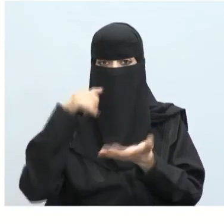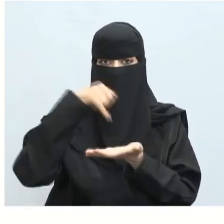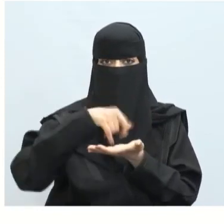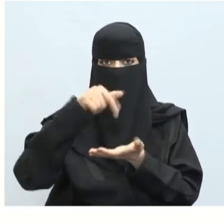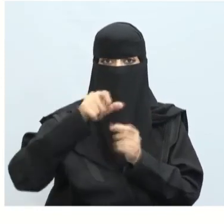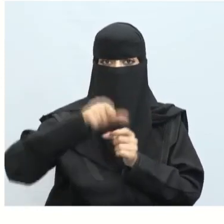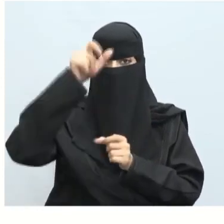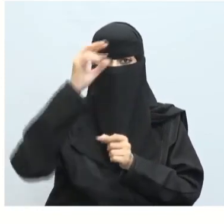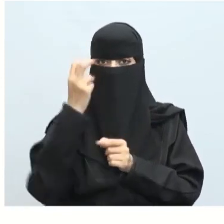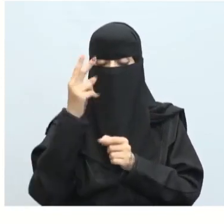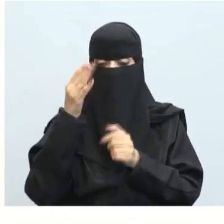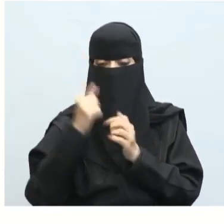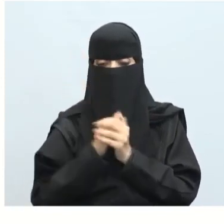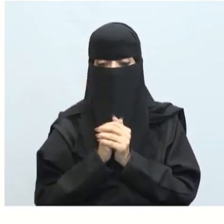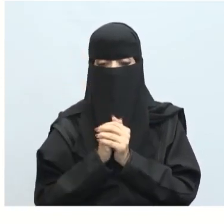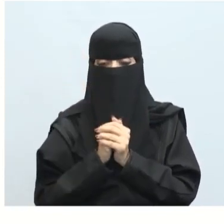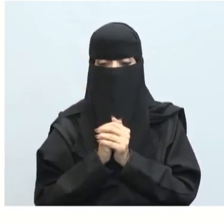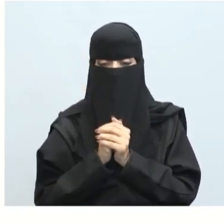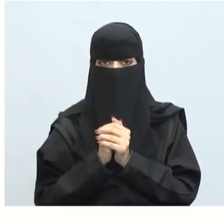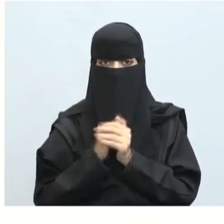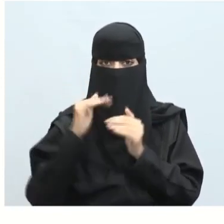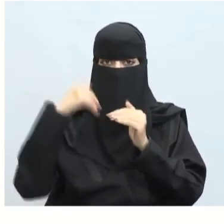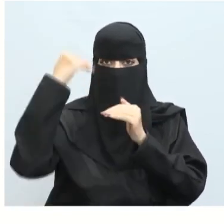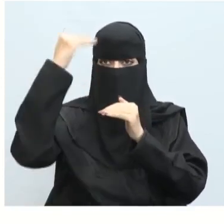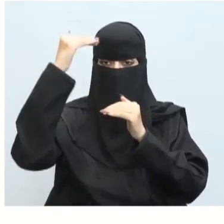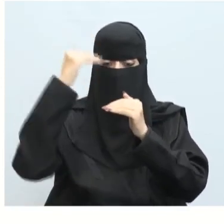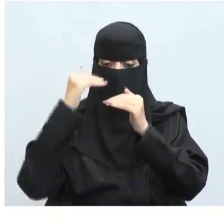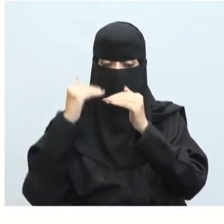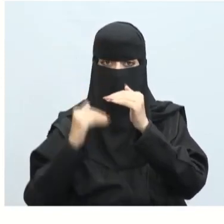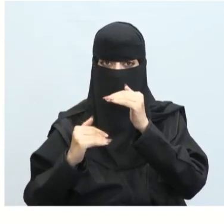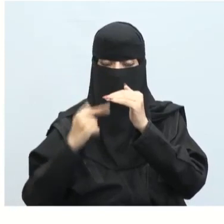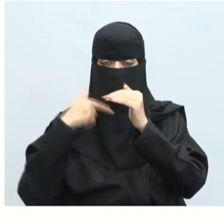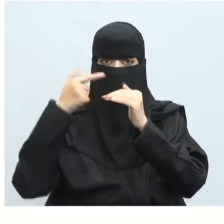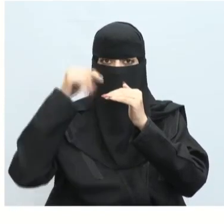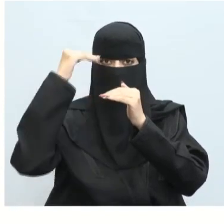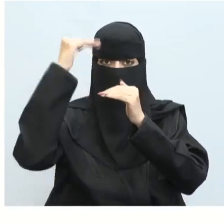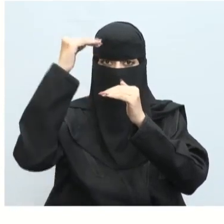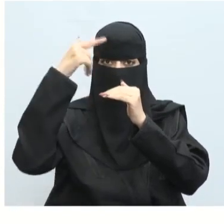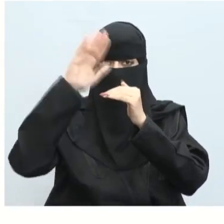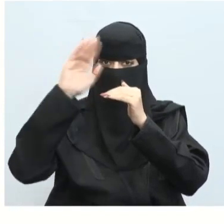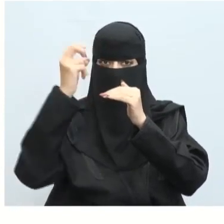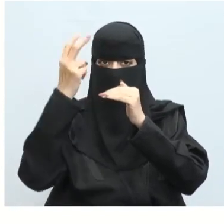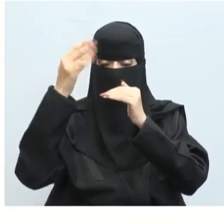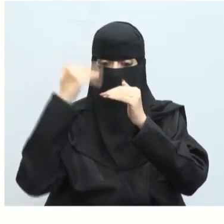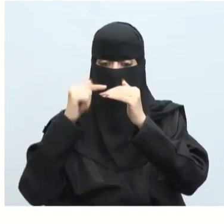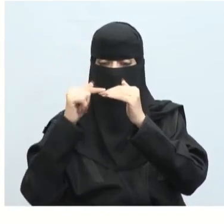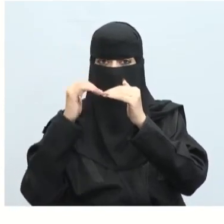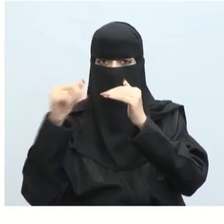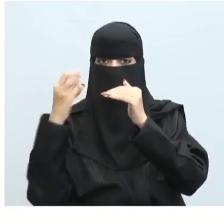العمودية رقم الثنين لدينا Top Center Bottom في المحادات العمودية فتنتبه إلى